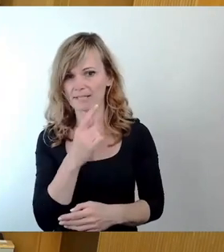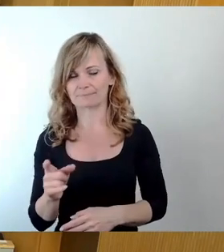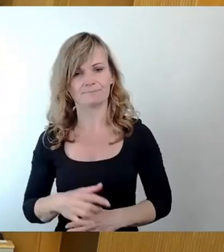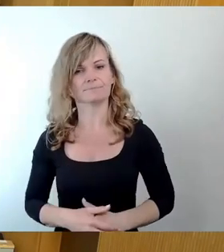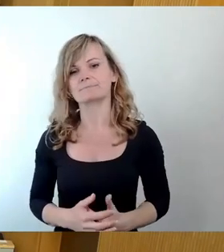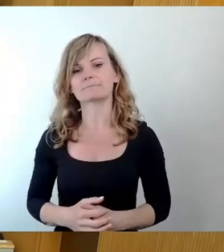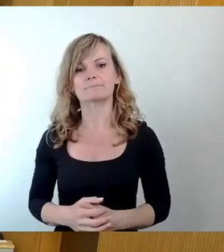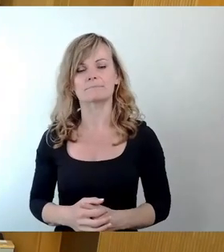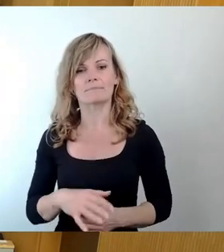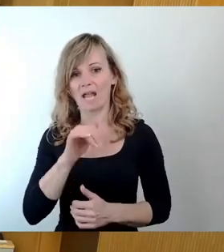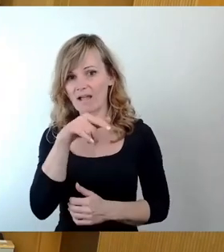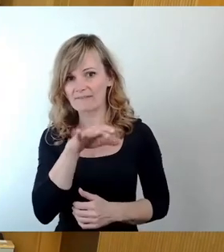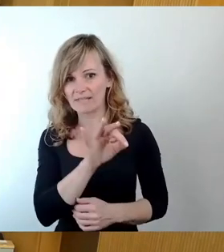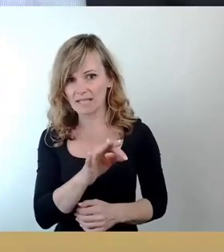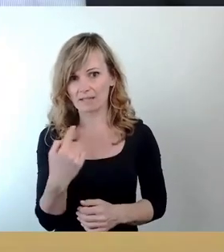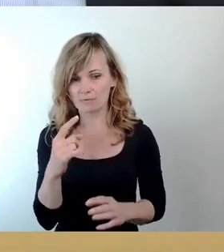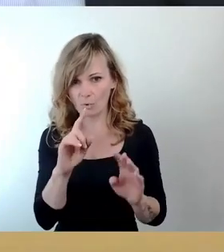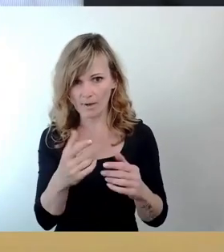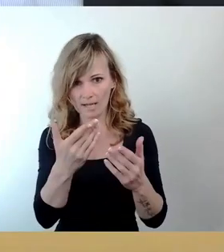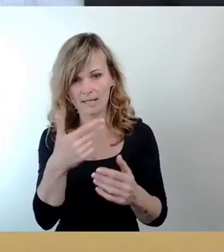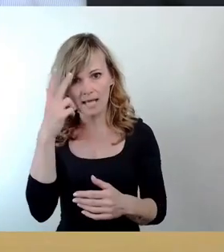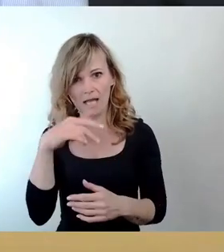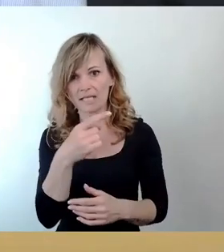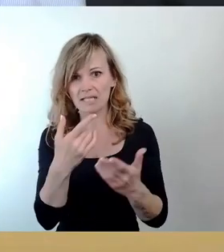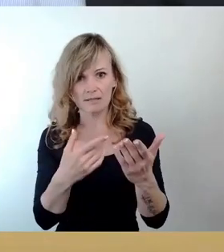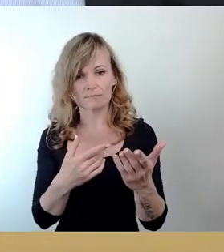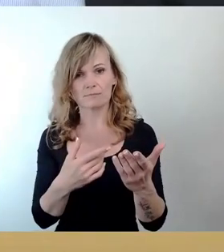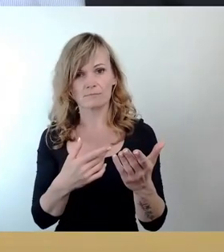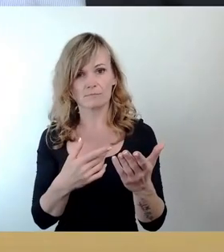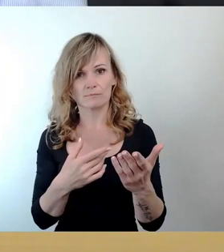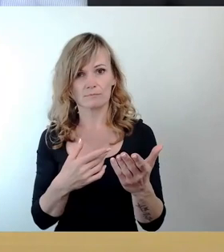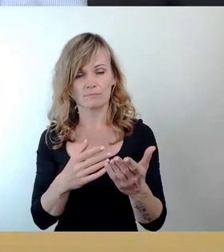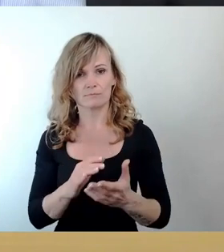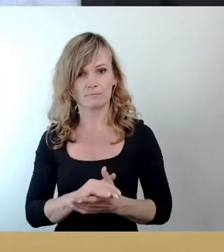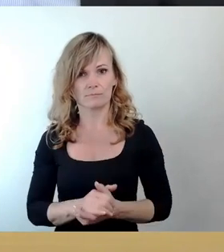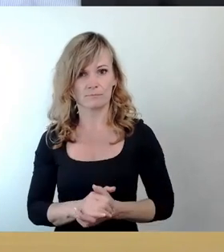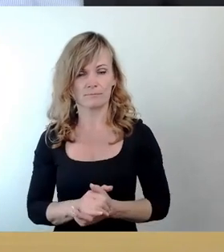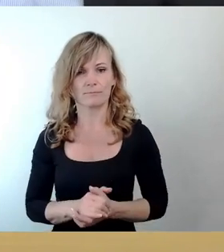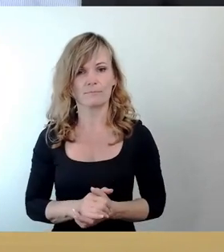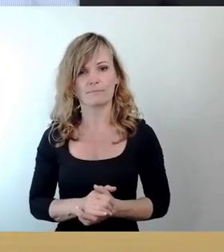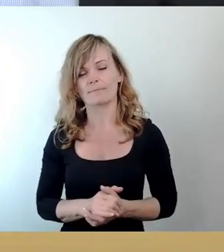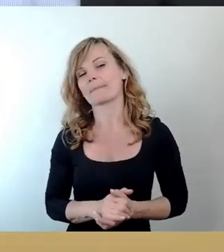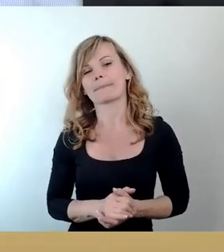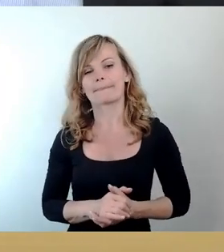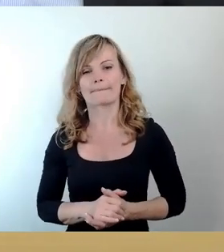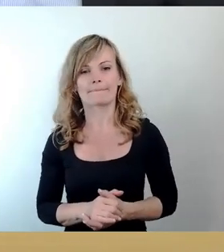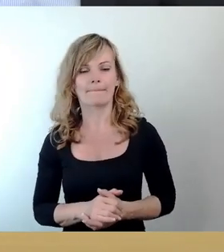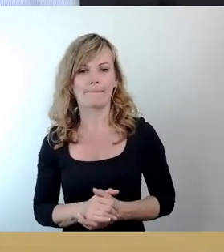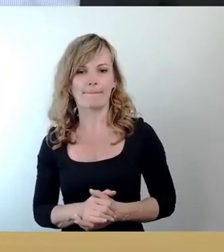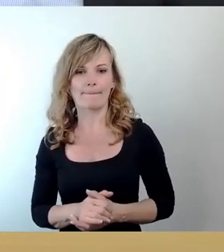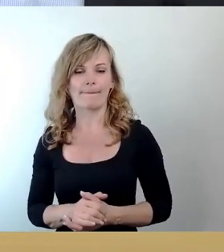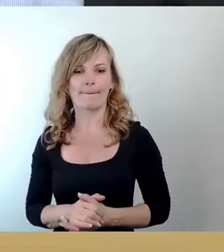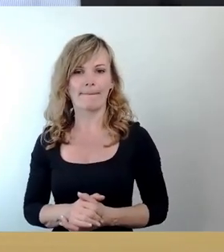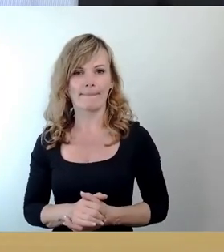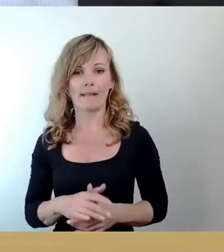Dann AfD, ich nochmal Herrn Gilke aufrufen und wenn es keine